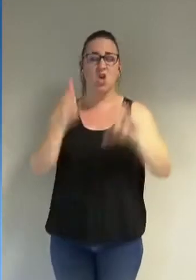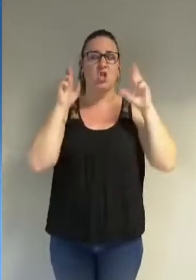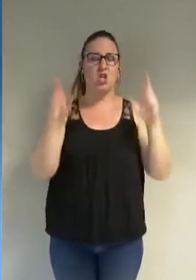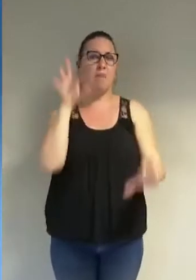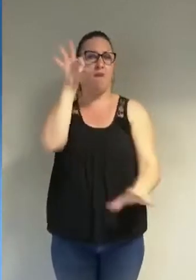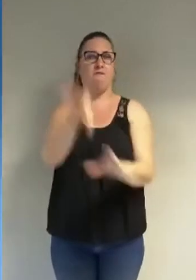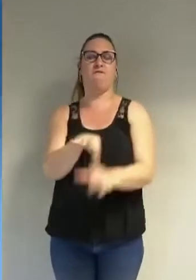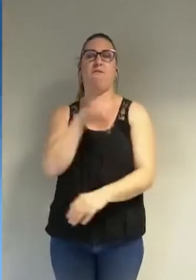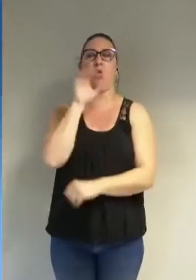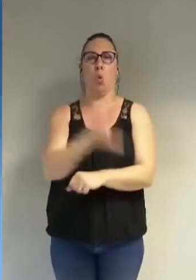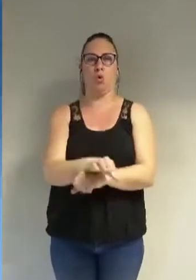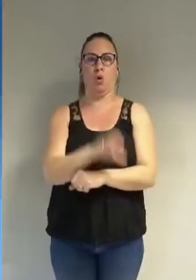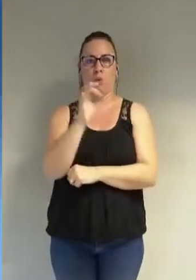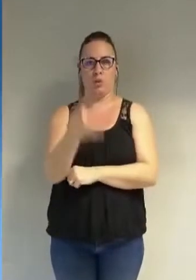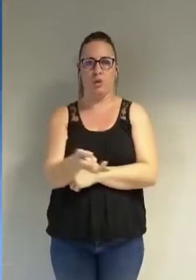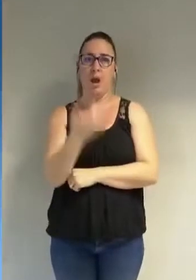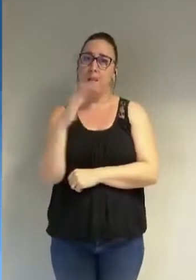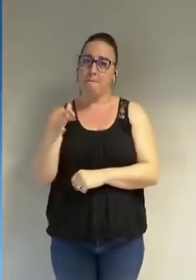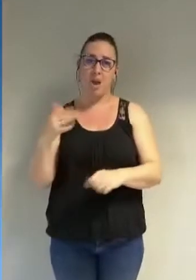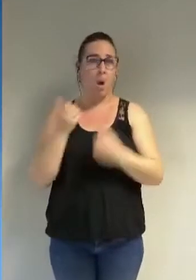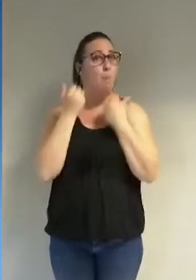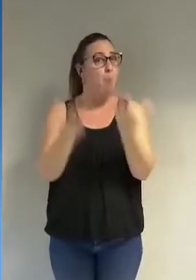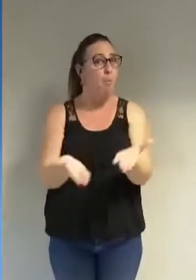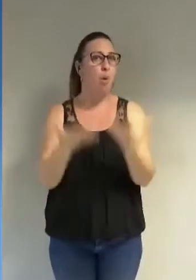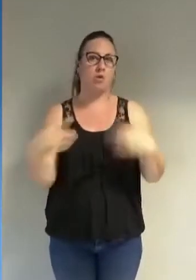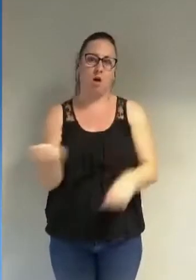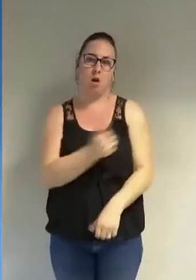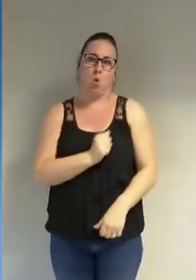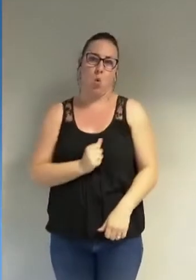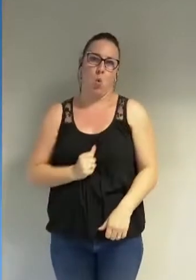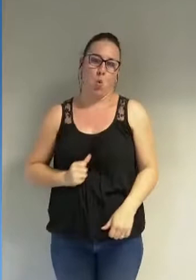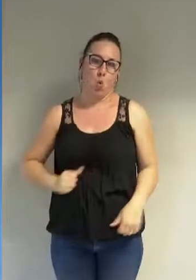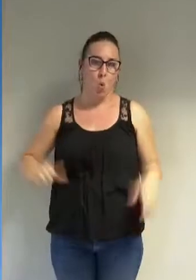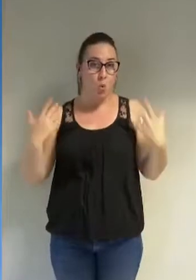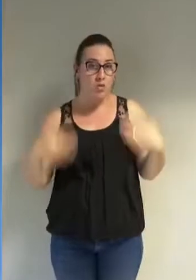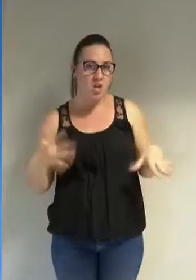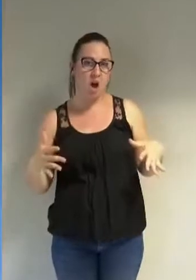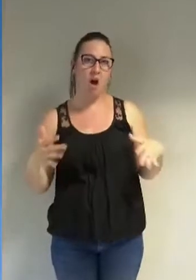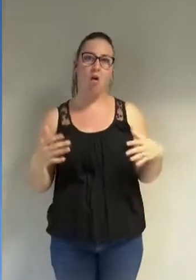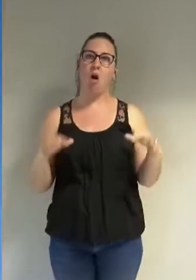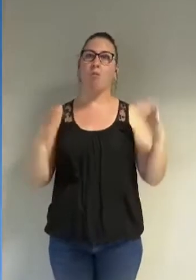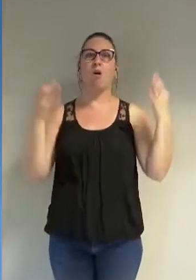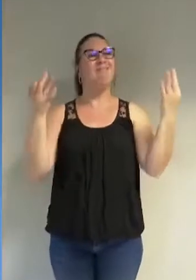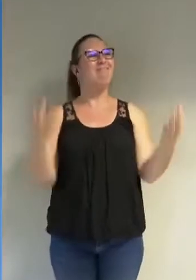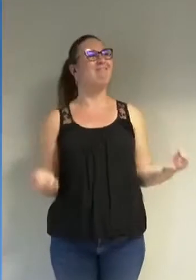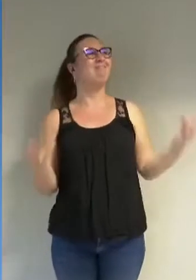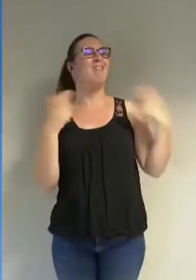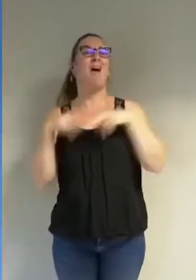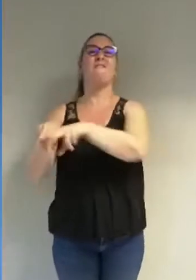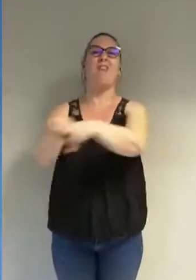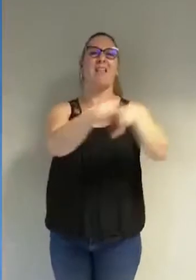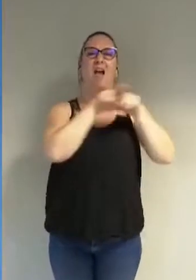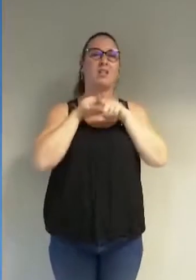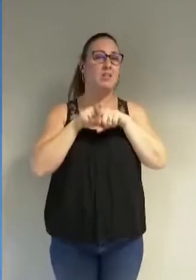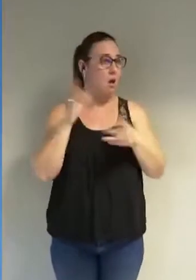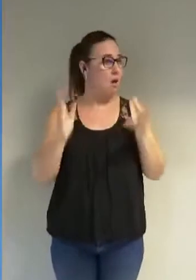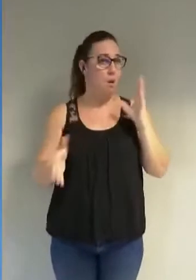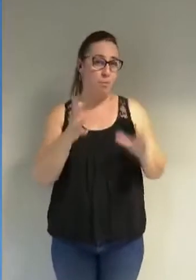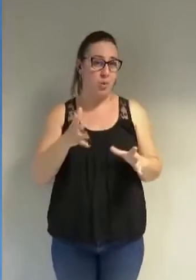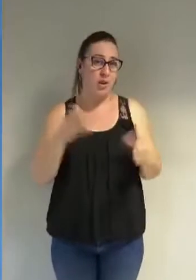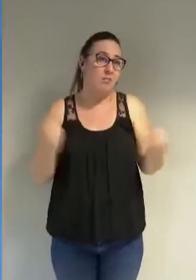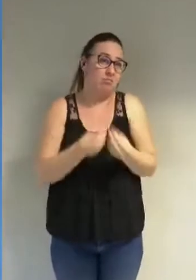mais vous avez déjà fait beaucoup de mal en la proposant et la sérénité et la fraternité ne seront probablement et